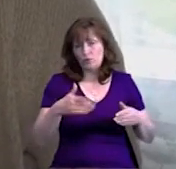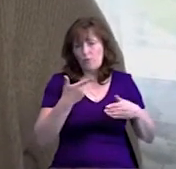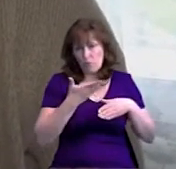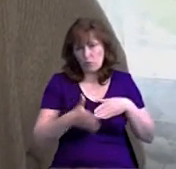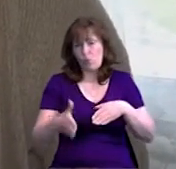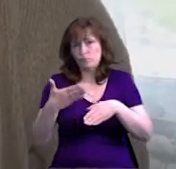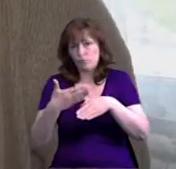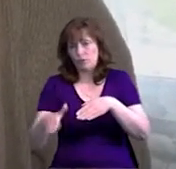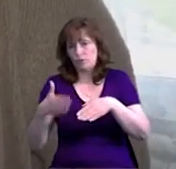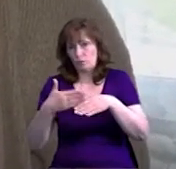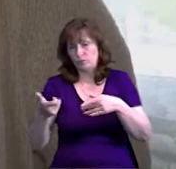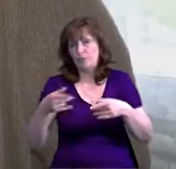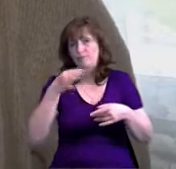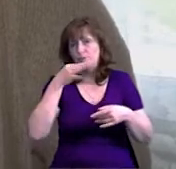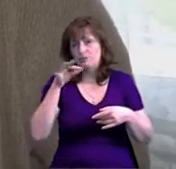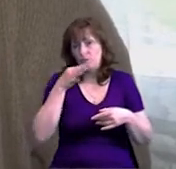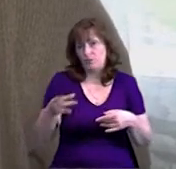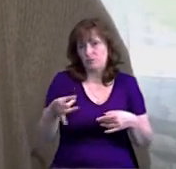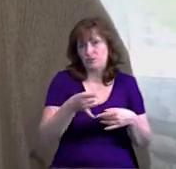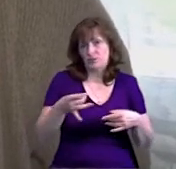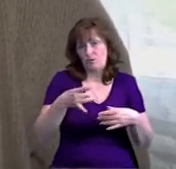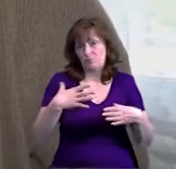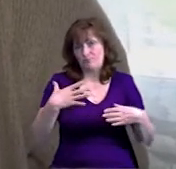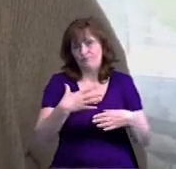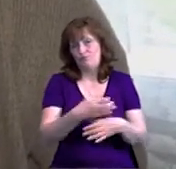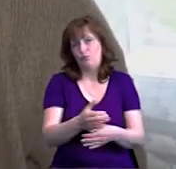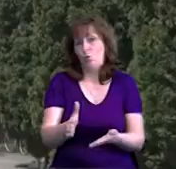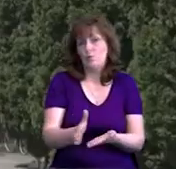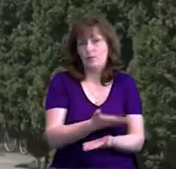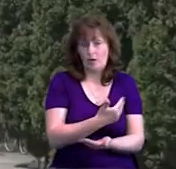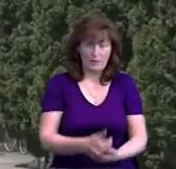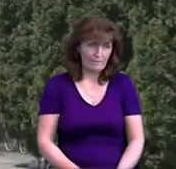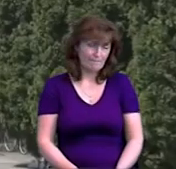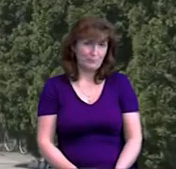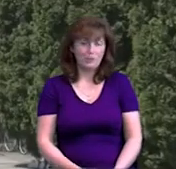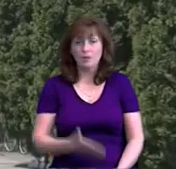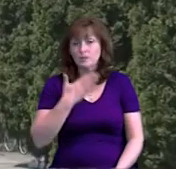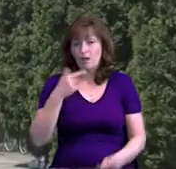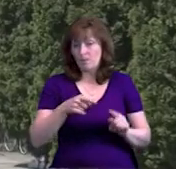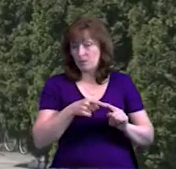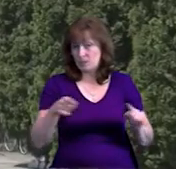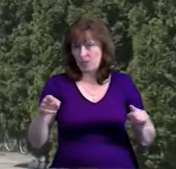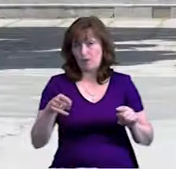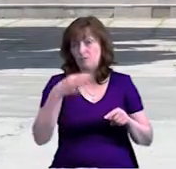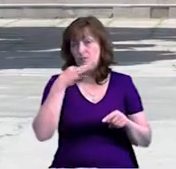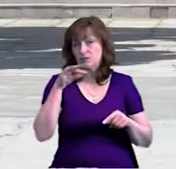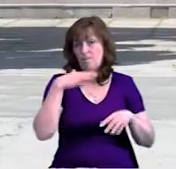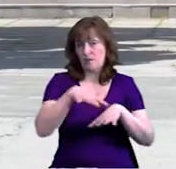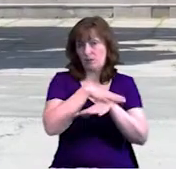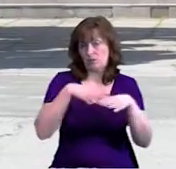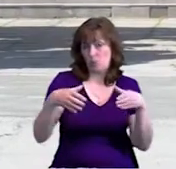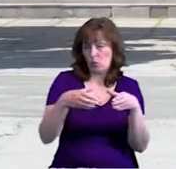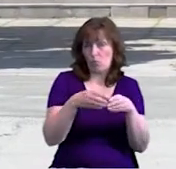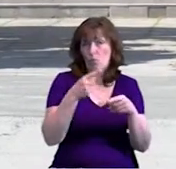потихонечку Семеновський район вибирали. За останні кілька років Семенівська громада забрала собі